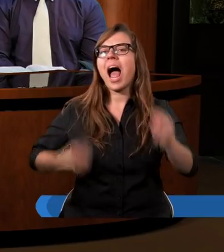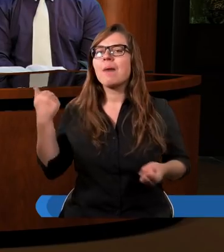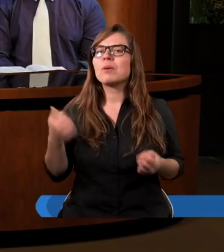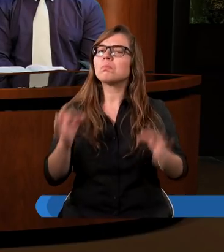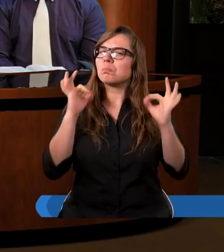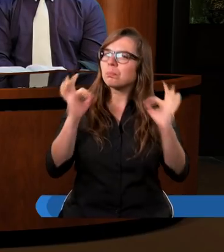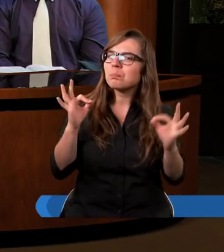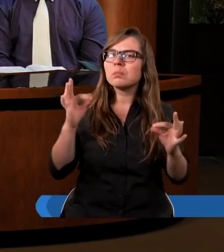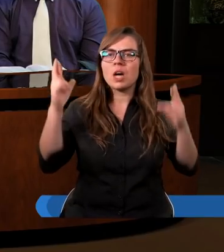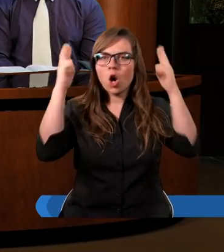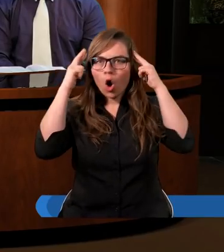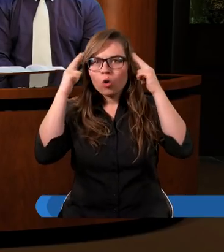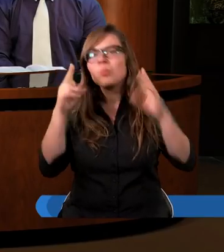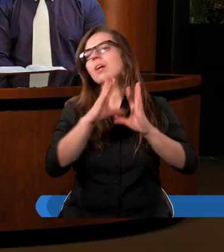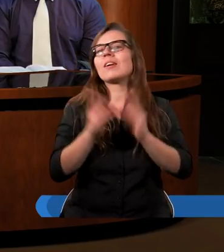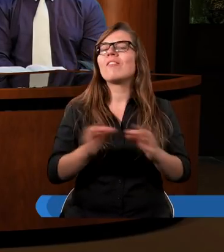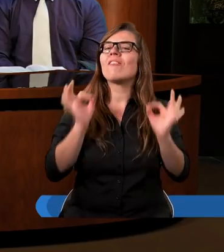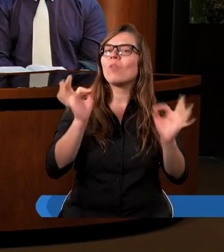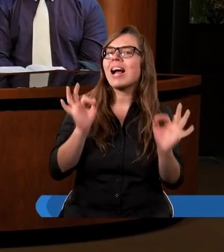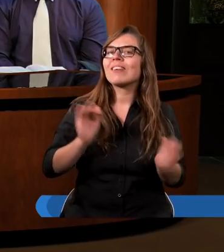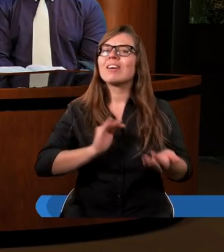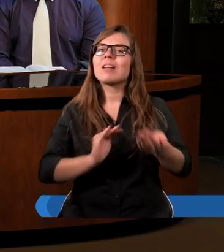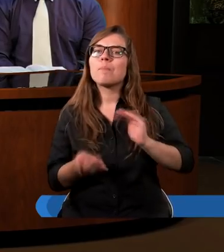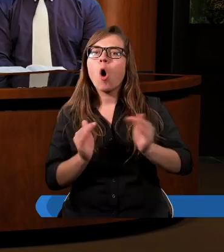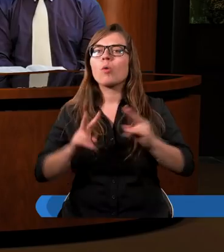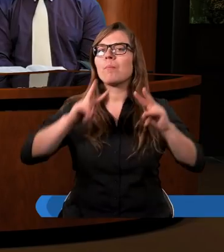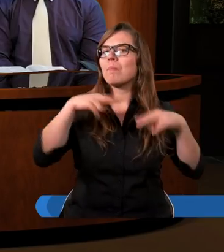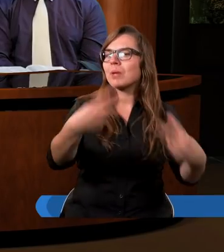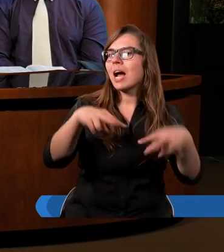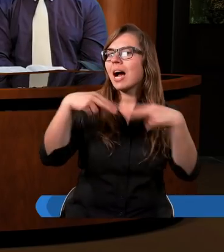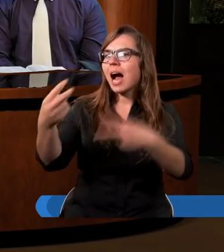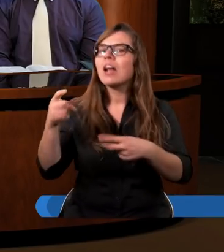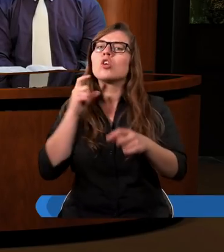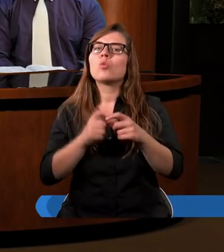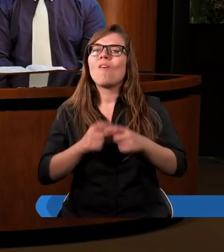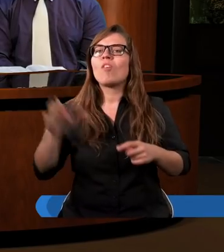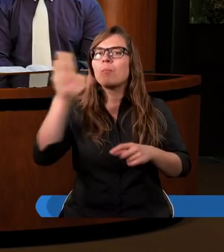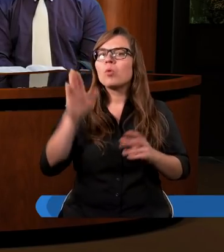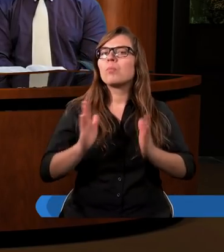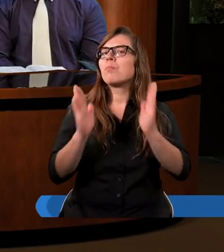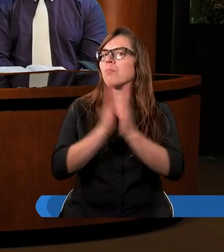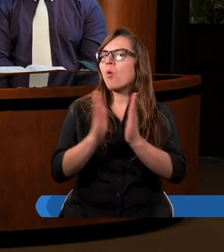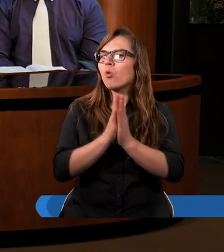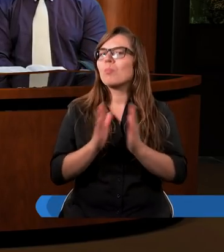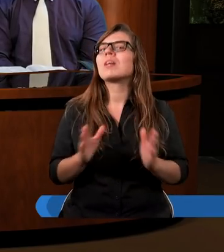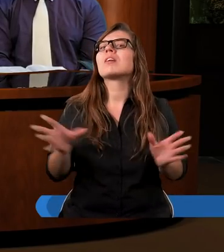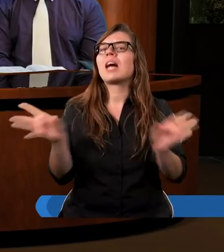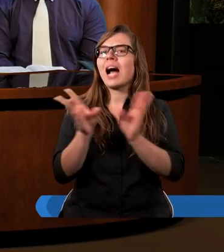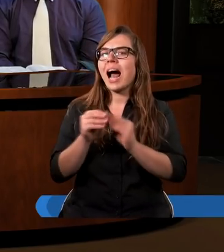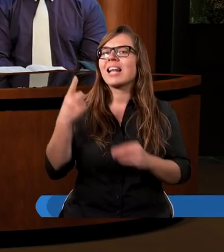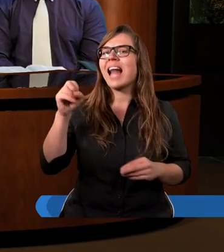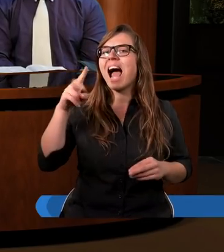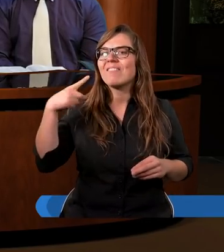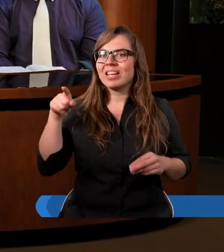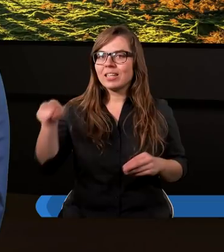dobrze rozumieli i właściwy sposób przekazali Słowo Boże. Módlmy się. Modlił się będzie